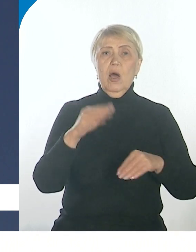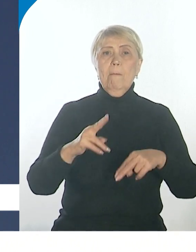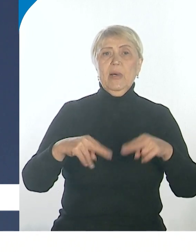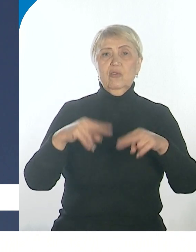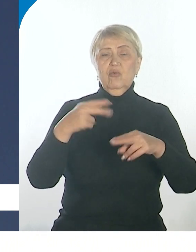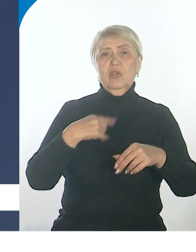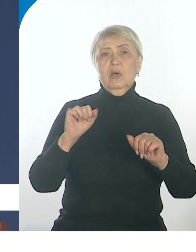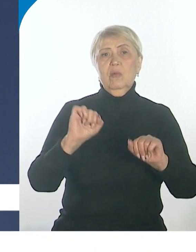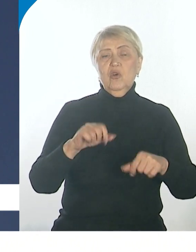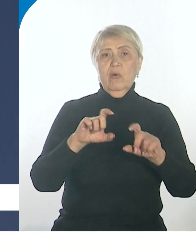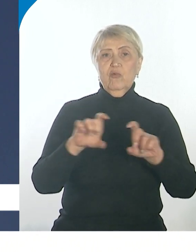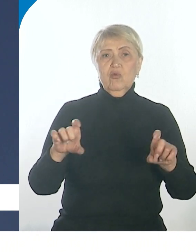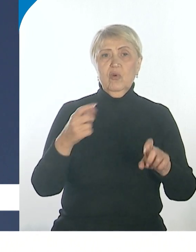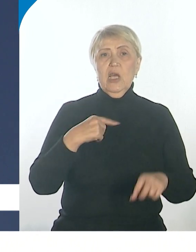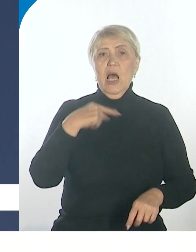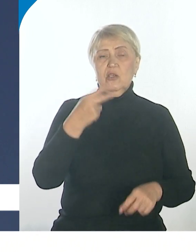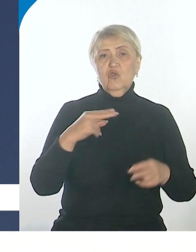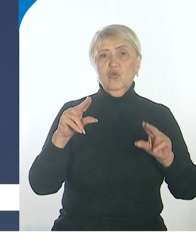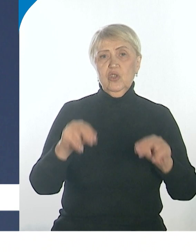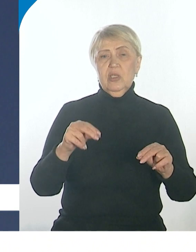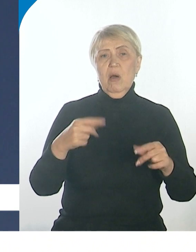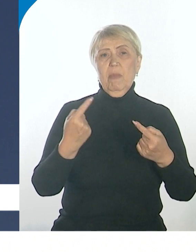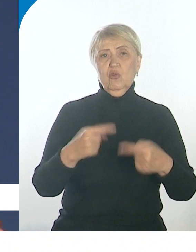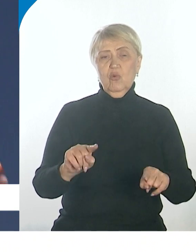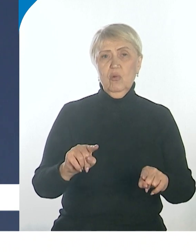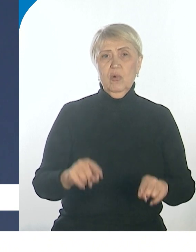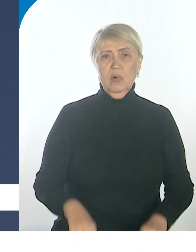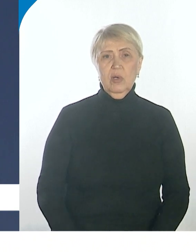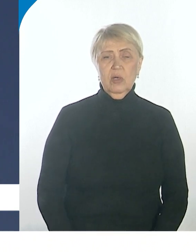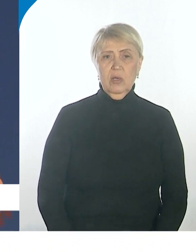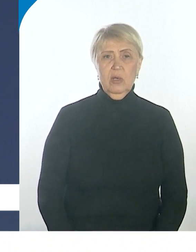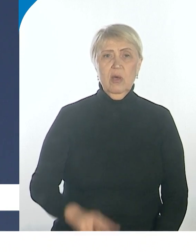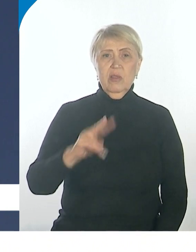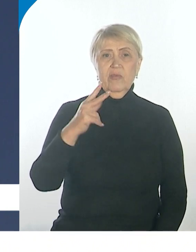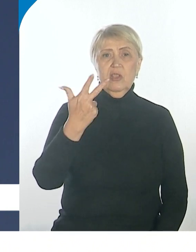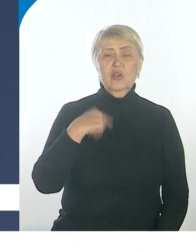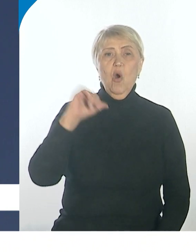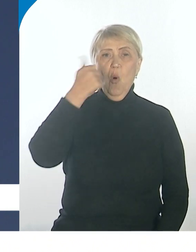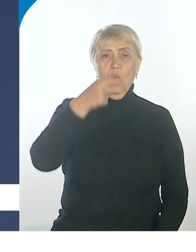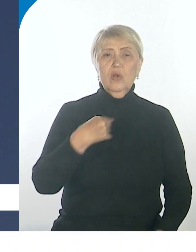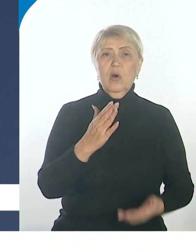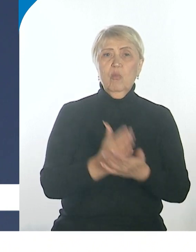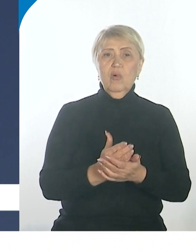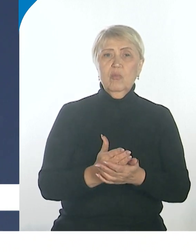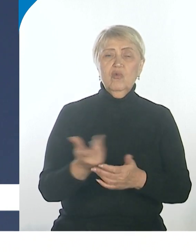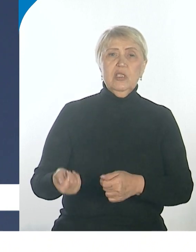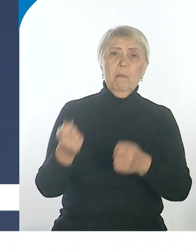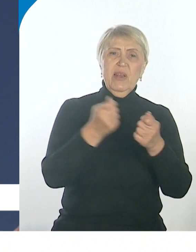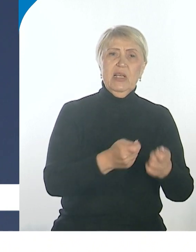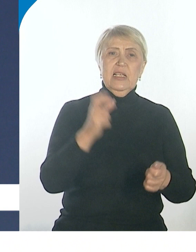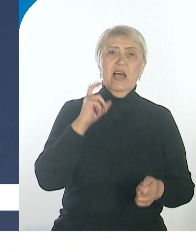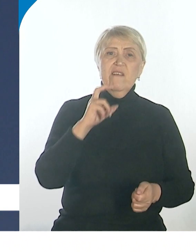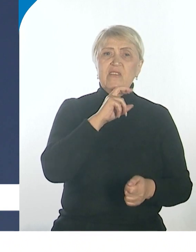смотреть, я вам скажу честно. Но по-другому. Эдноукойм в 2-3 года стройки, северный завоз – это очень сложно.